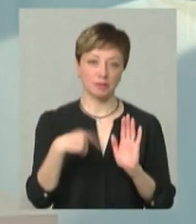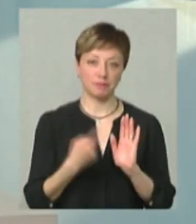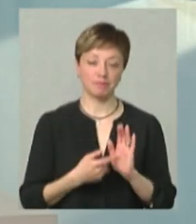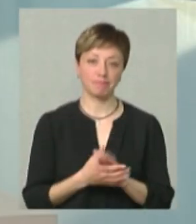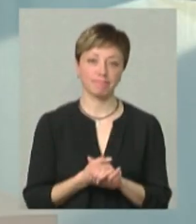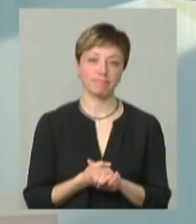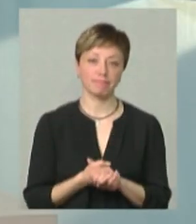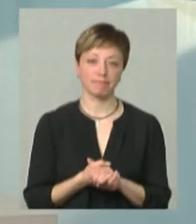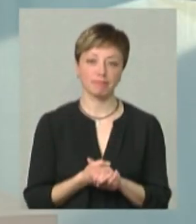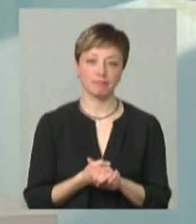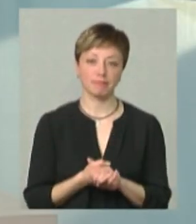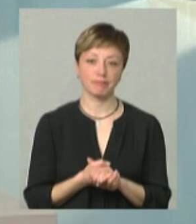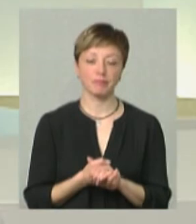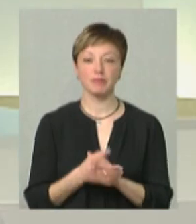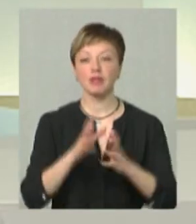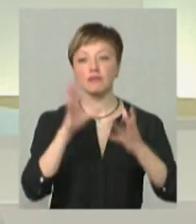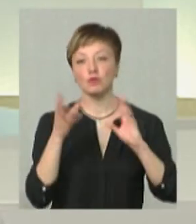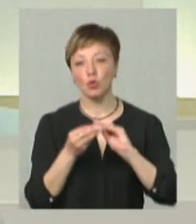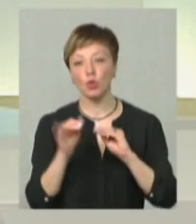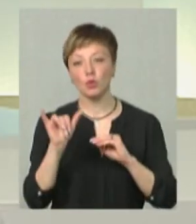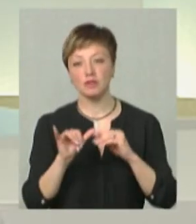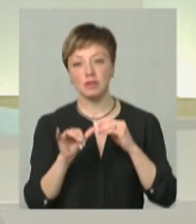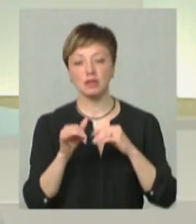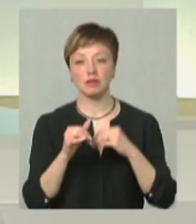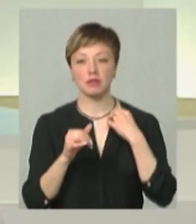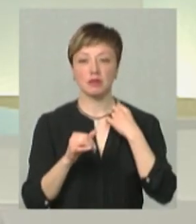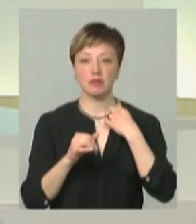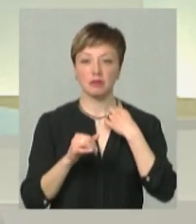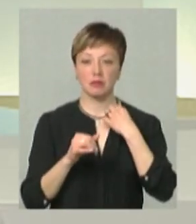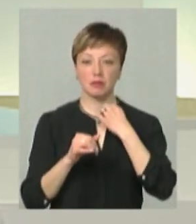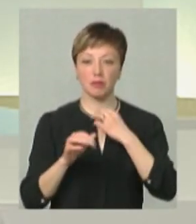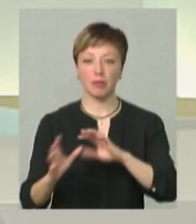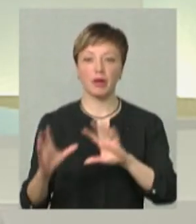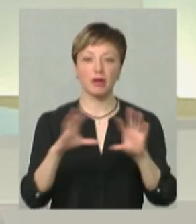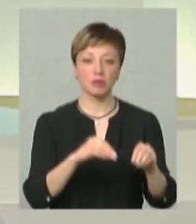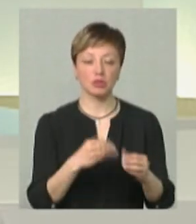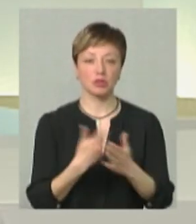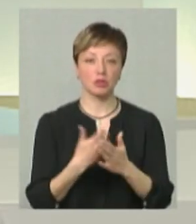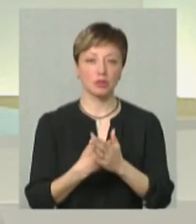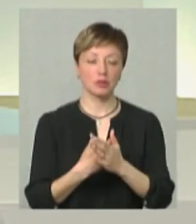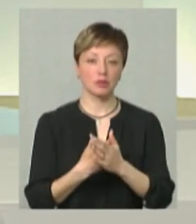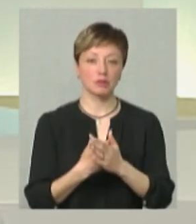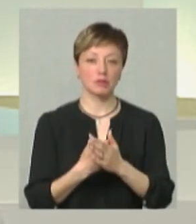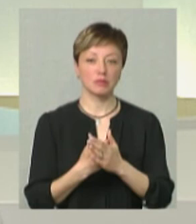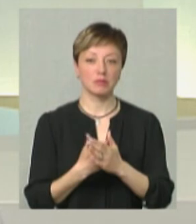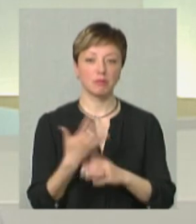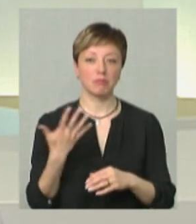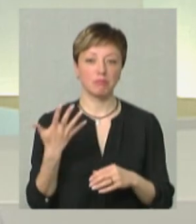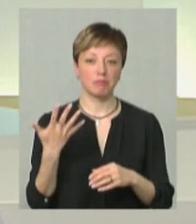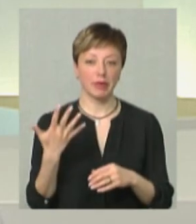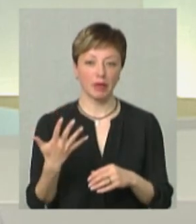вищої освіти? Закладів вищої освіти переміщено вже майже 5.